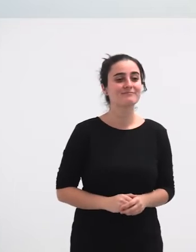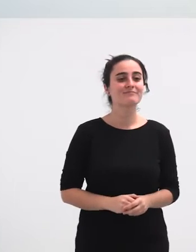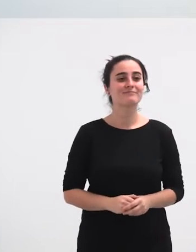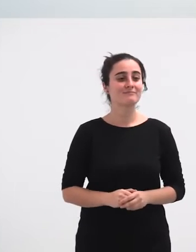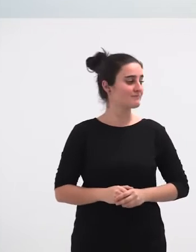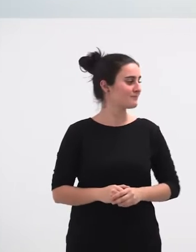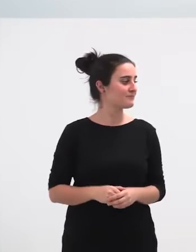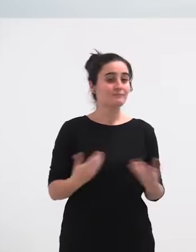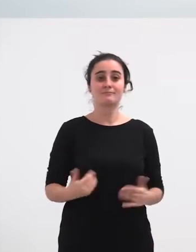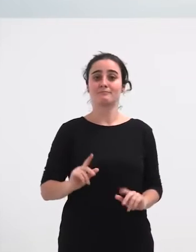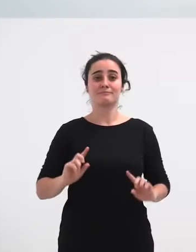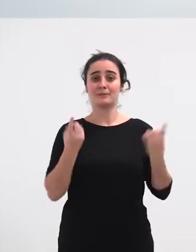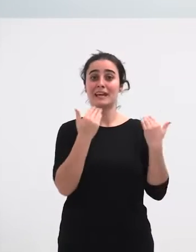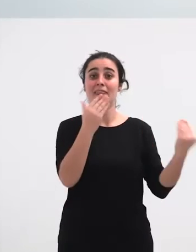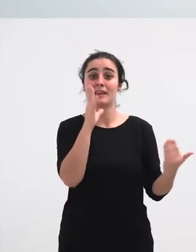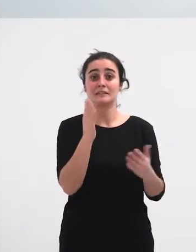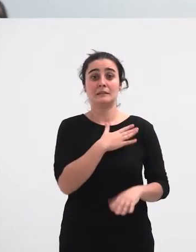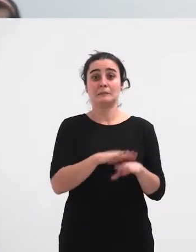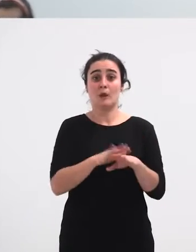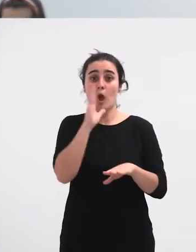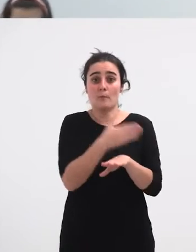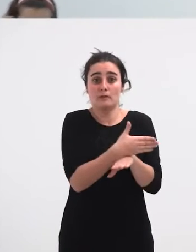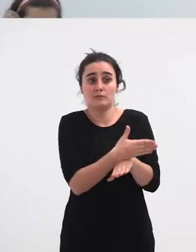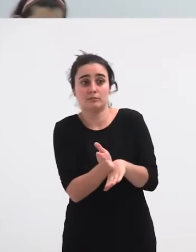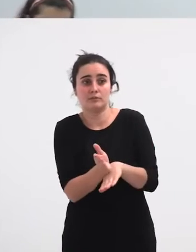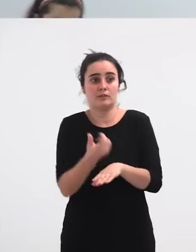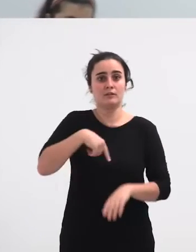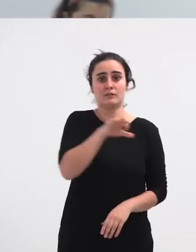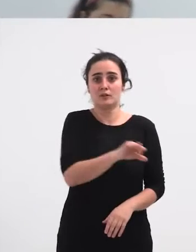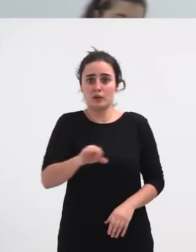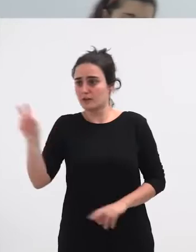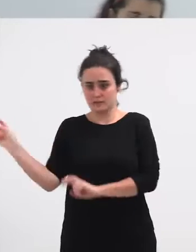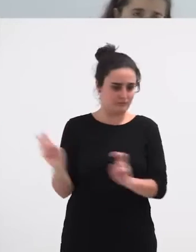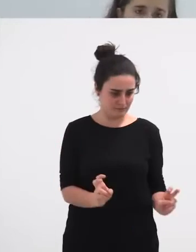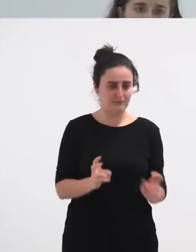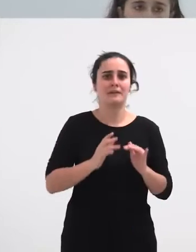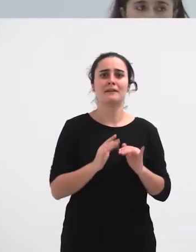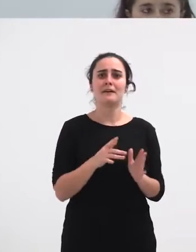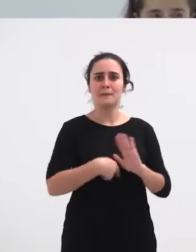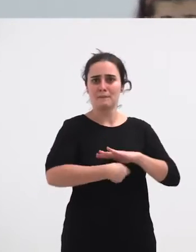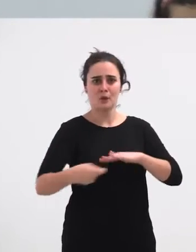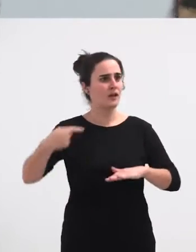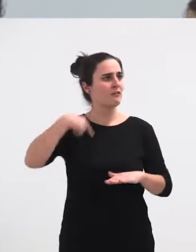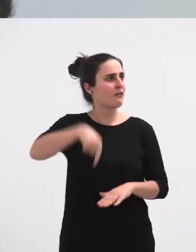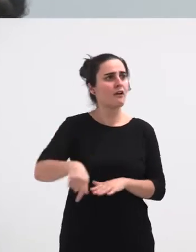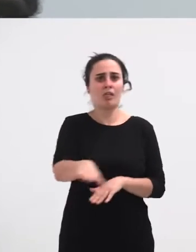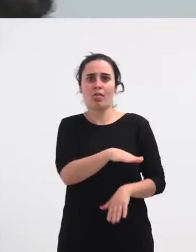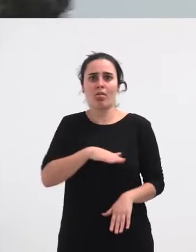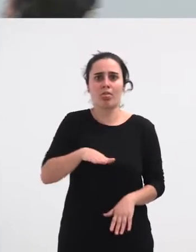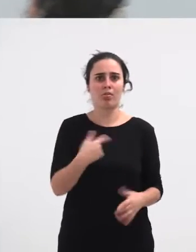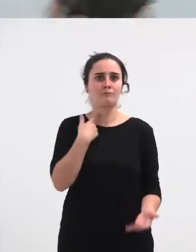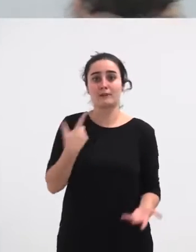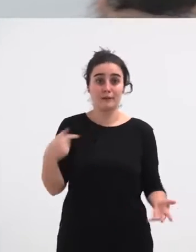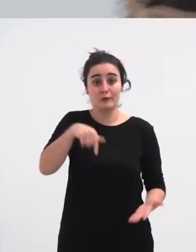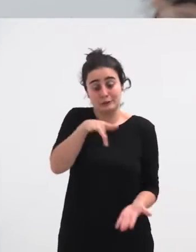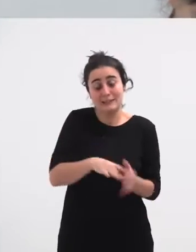Bola, horren nik betain, ezkerrik asko barkatu atzerapena Giputxea, gipuz gasteizatera Eta, horri zakoa nireen za, askoetan galdu tebiltzen naiz Tara hor kasua izan